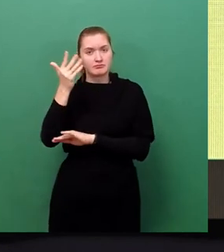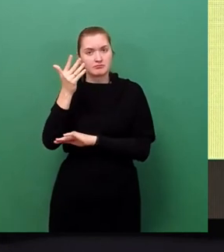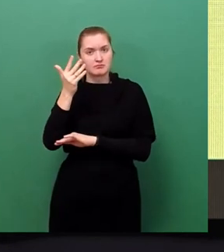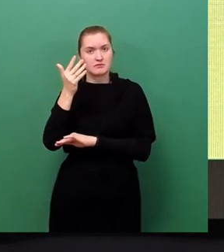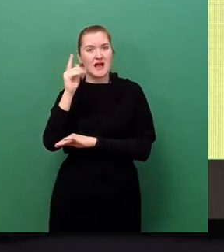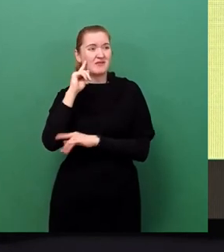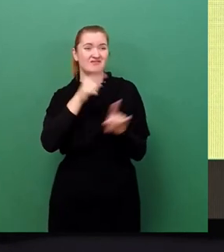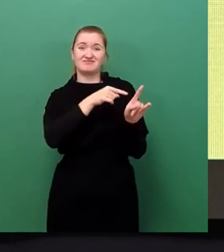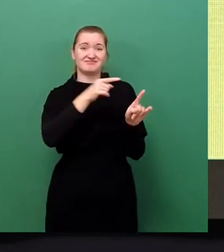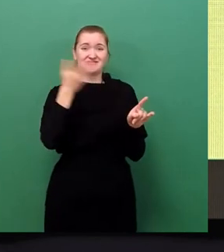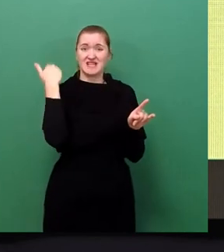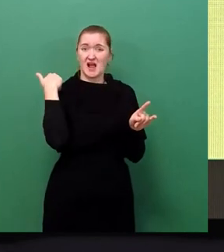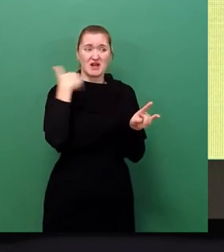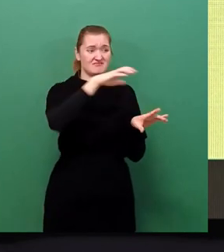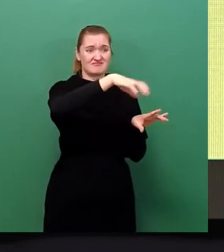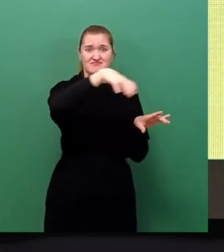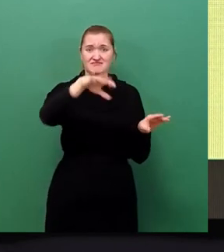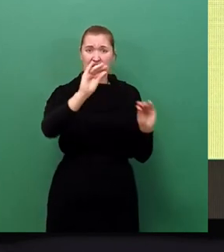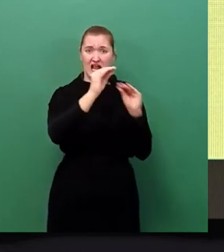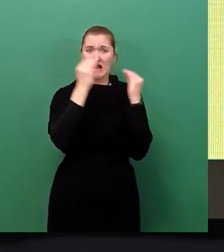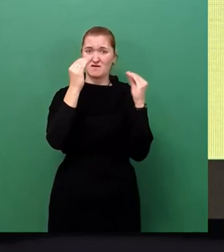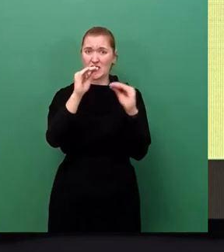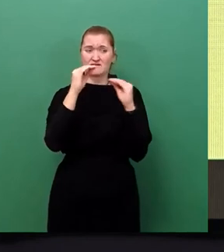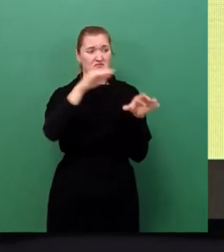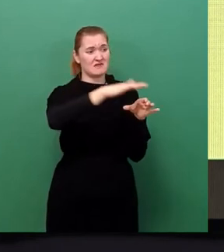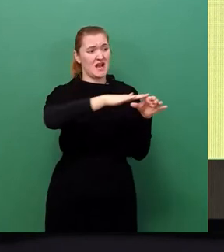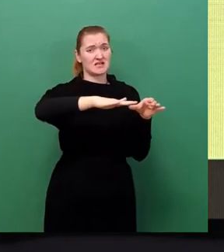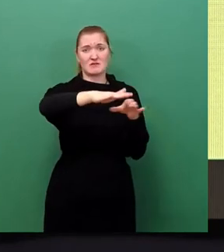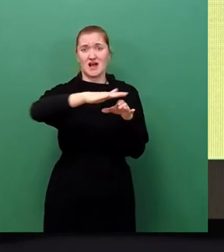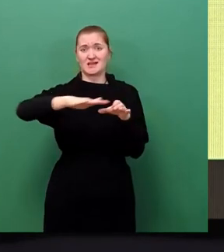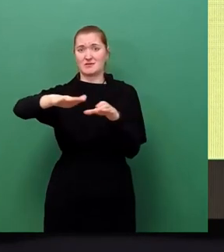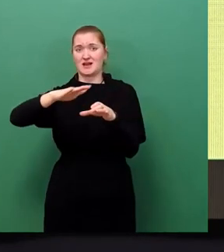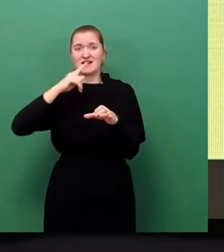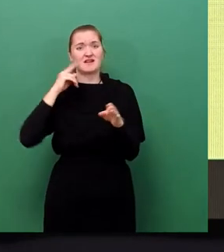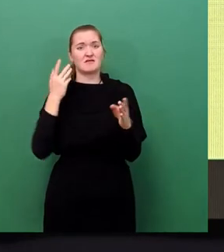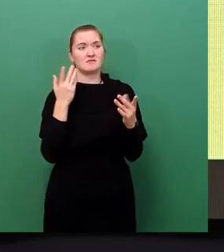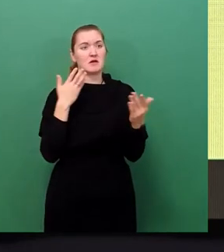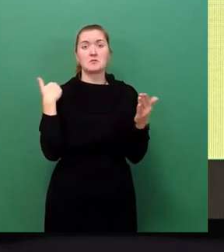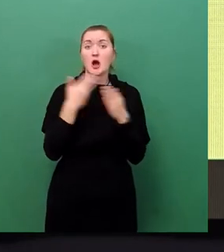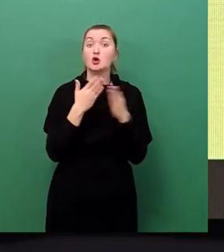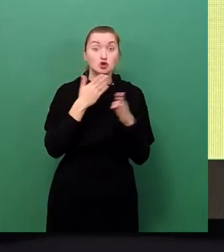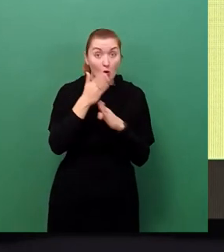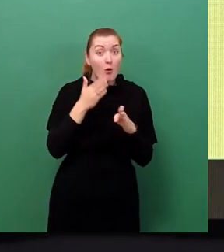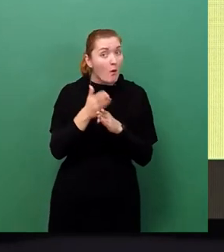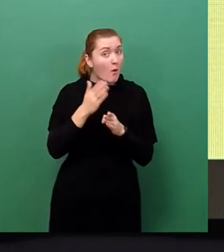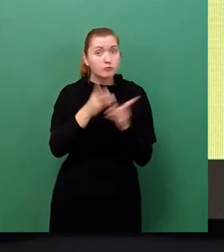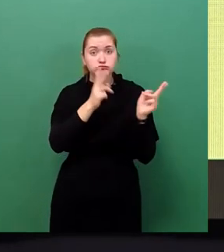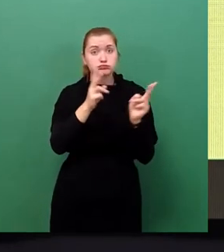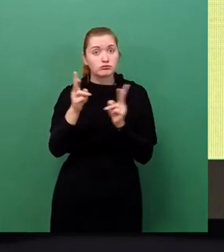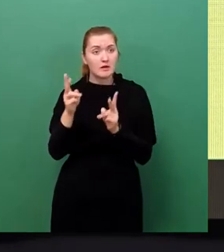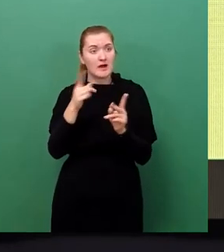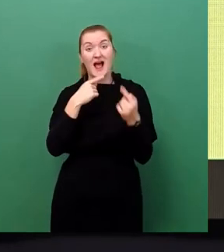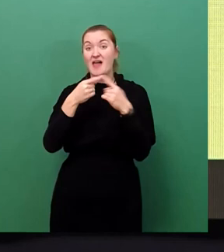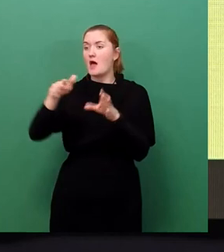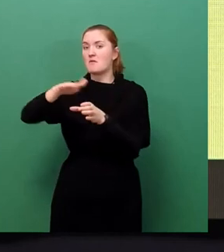aus dem Stadtgebiet, dass in einigen Bereichen man quasi längere Zeit oder die ganze Zeit störungsfrei mobil kommunizieren konnte. In anderen Bereichen